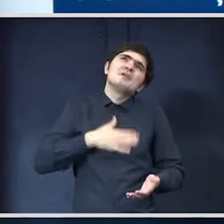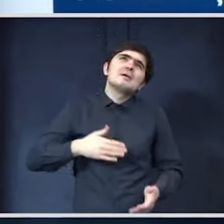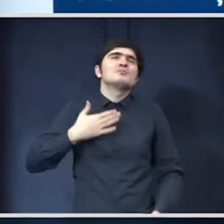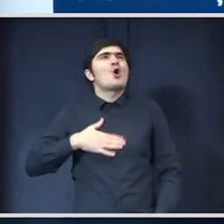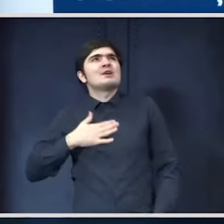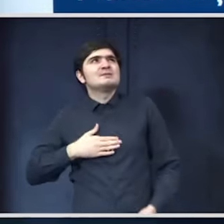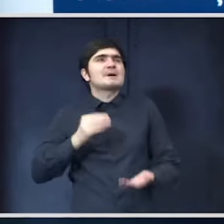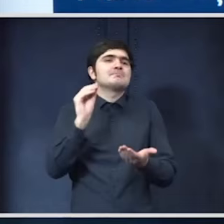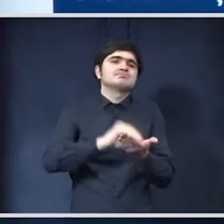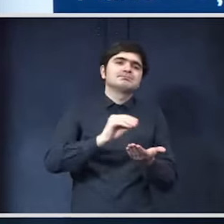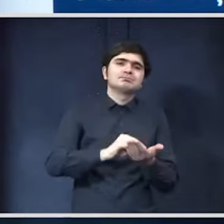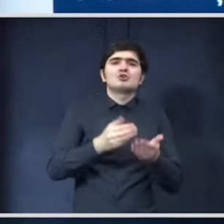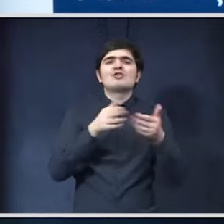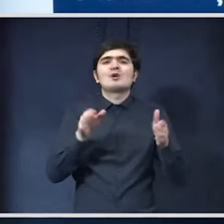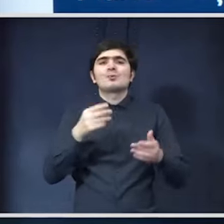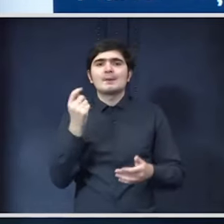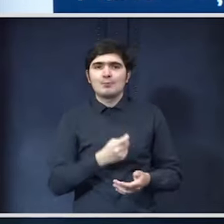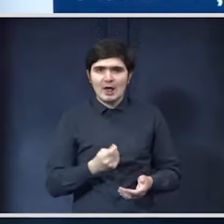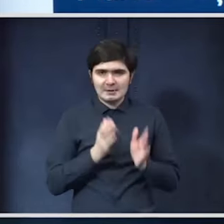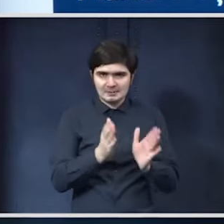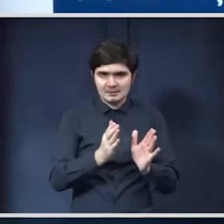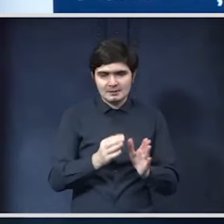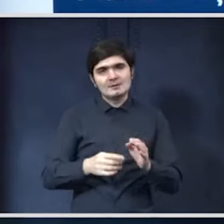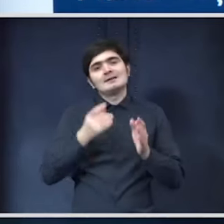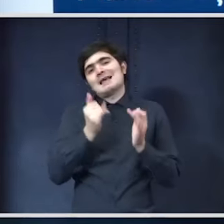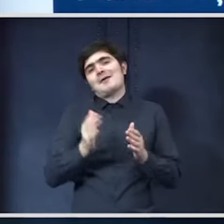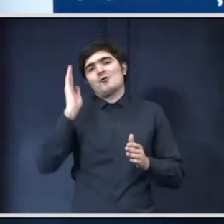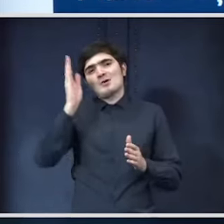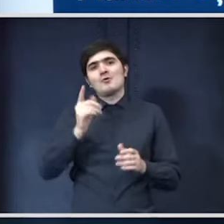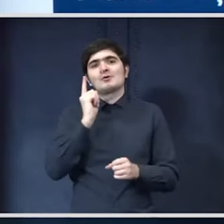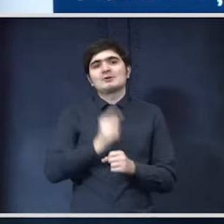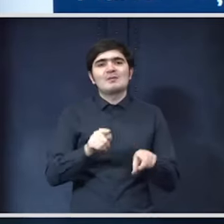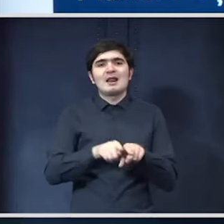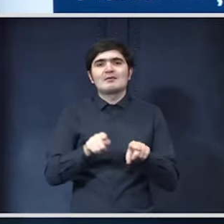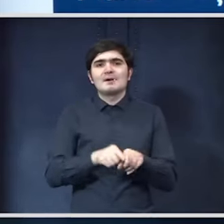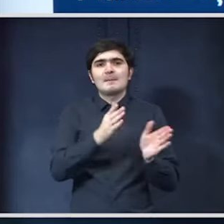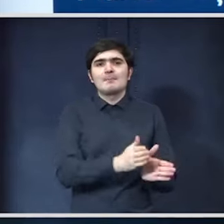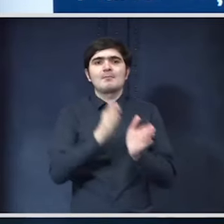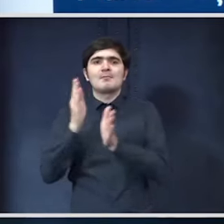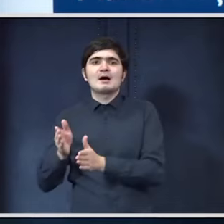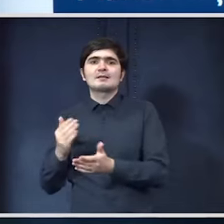și cu un început de proiect de acum înainte trecem spre partea de